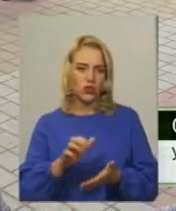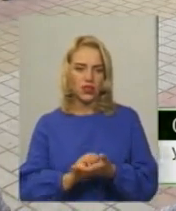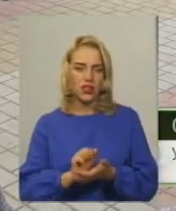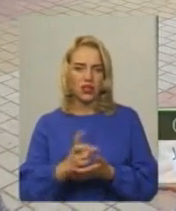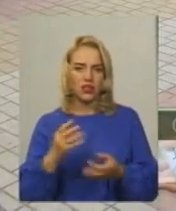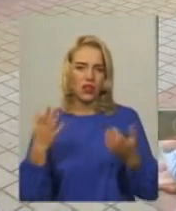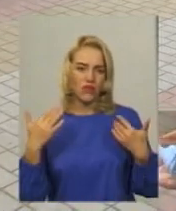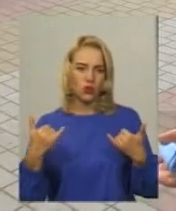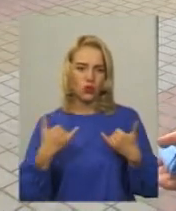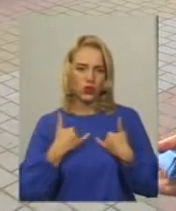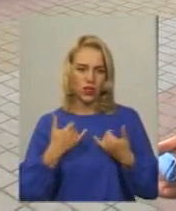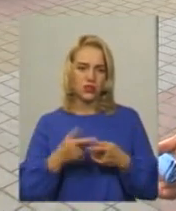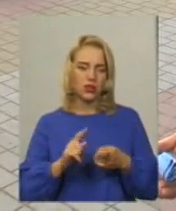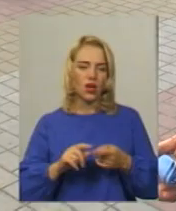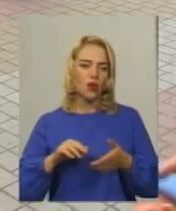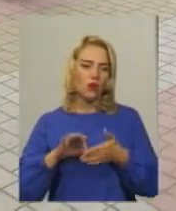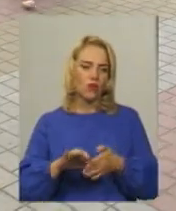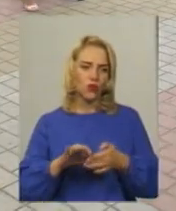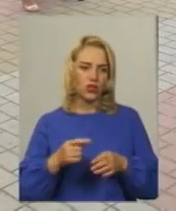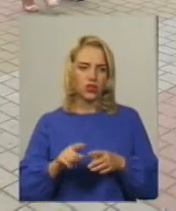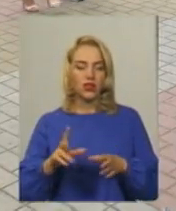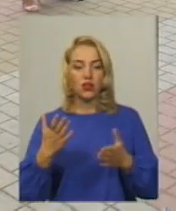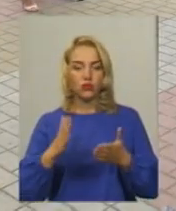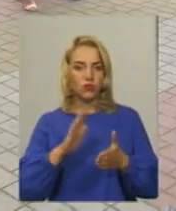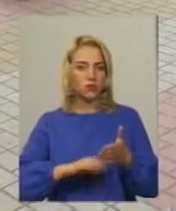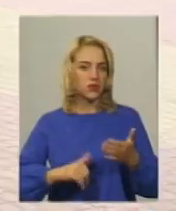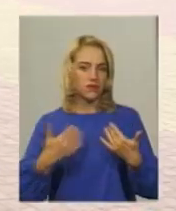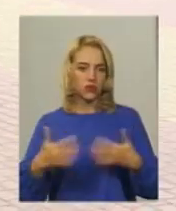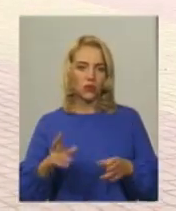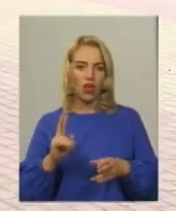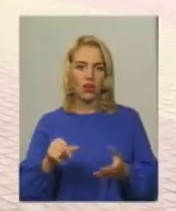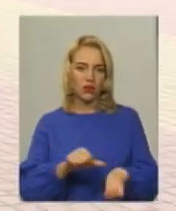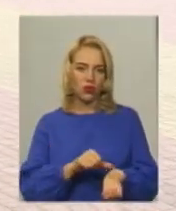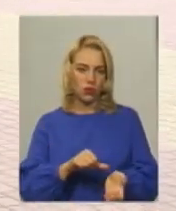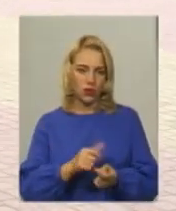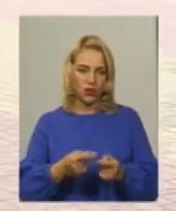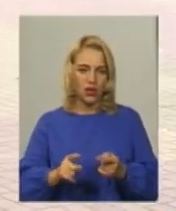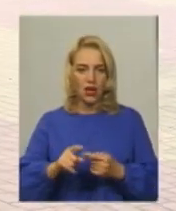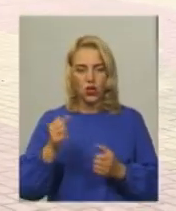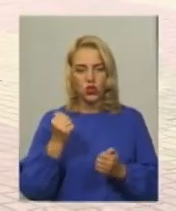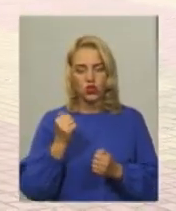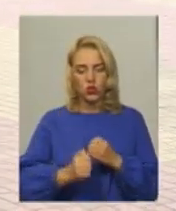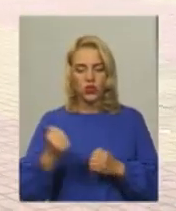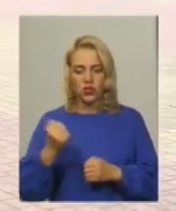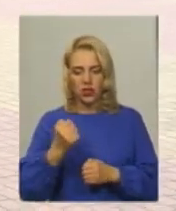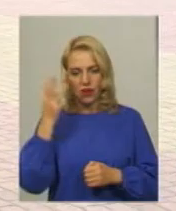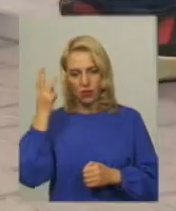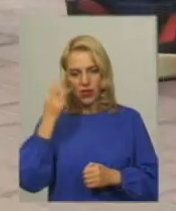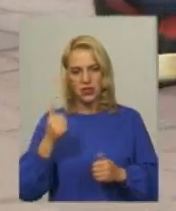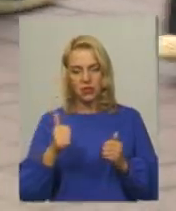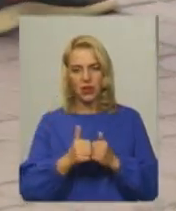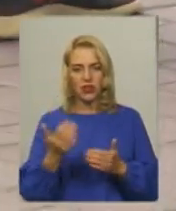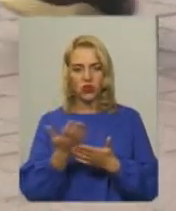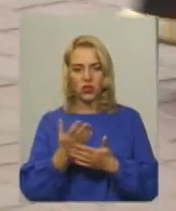вихідних у нас опен-ейр проходять. Якщо пропускаєш, то все – це як допінг Щонеділі протягом літа у Хмельницькому на майданчику біля кінотеатру